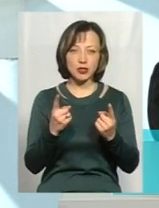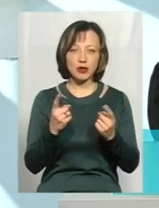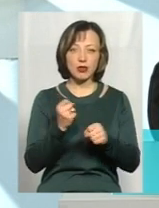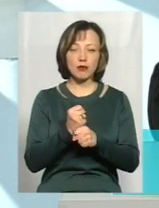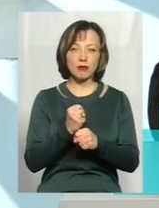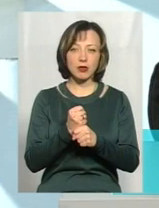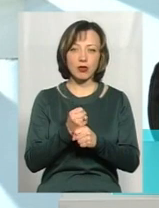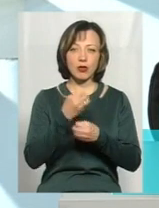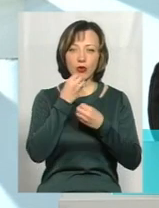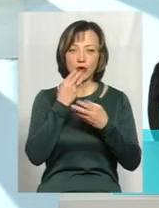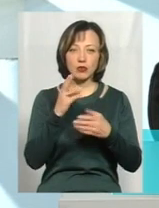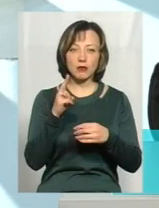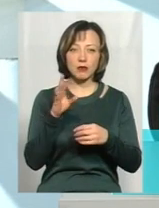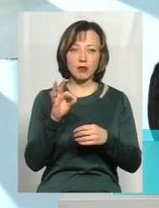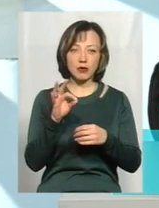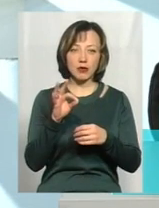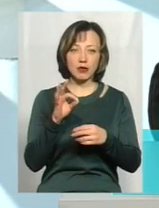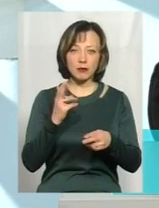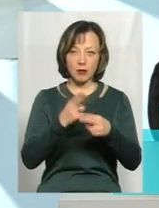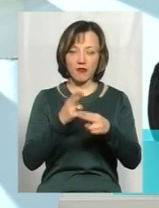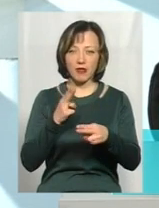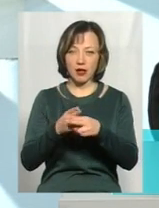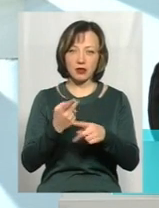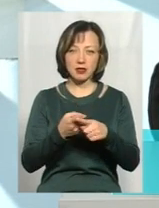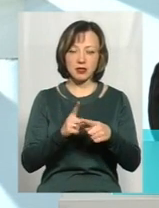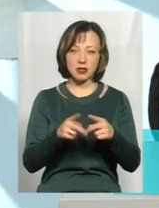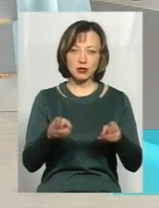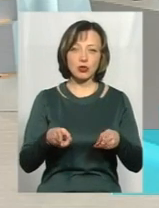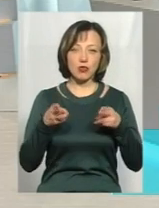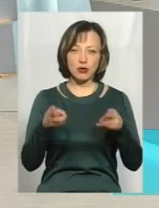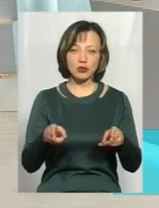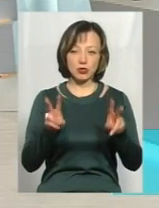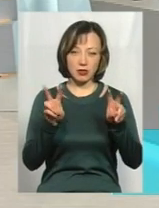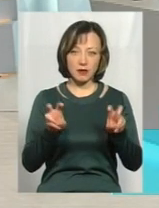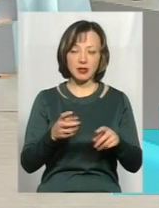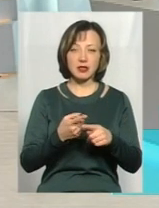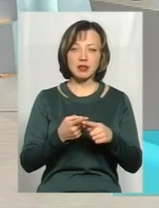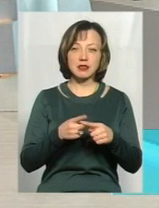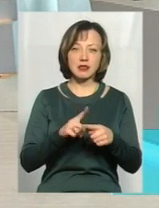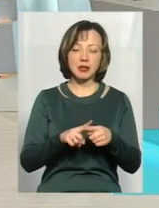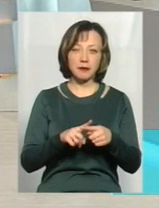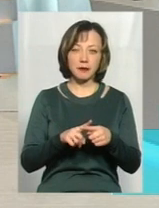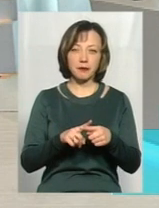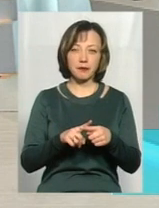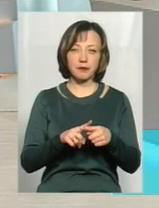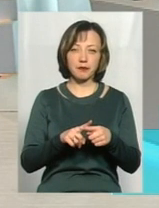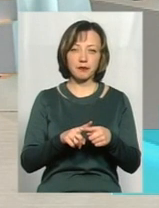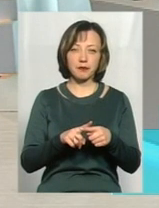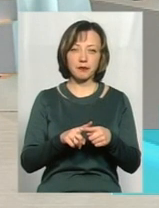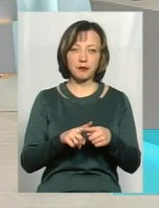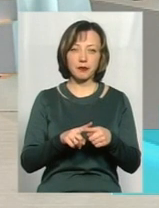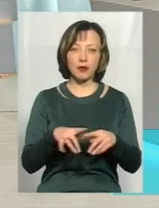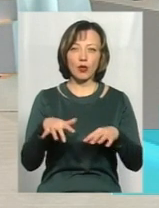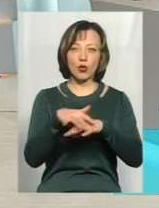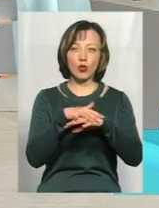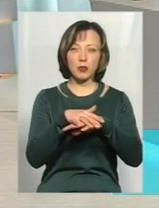робота хороша по превенції, по профілактиці цих видів злочинів. Це, як правило, вчиняється у людних